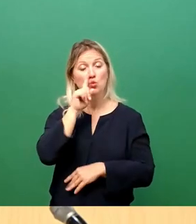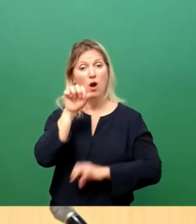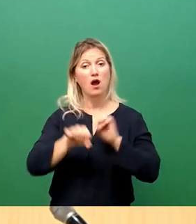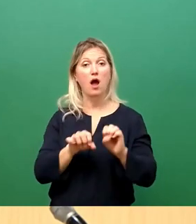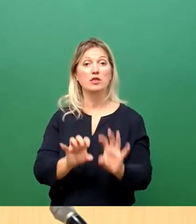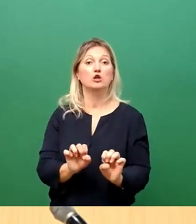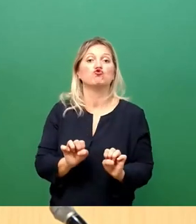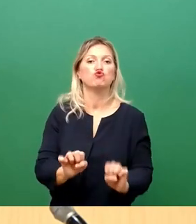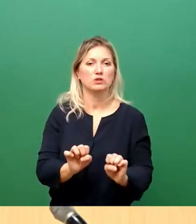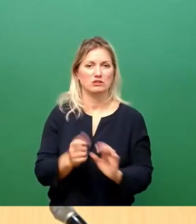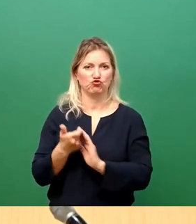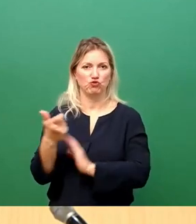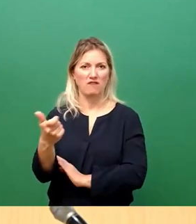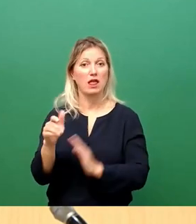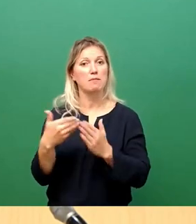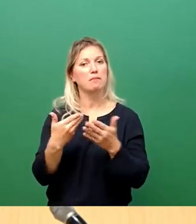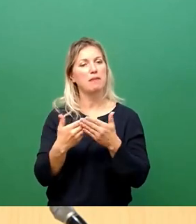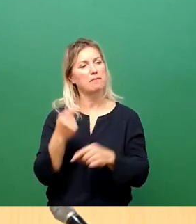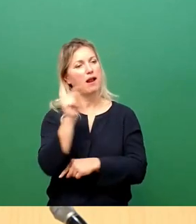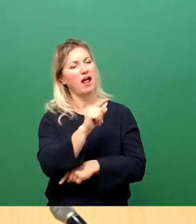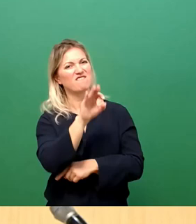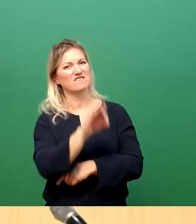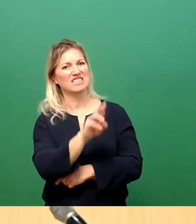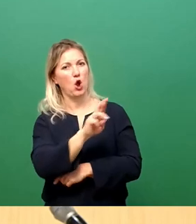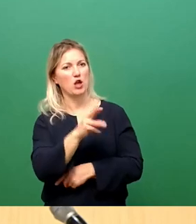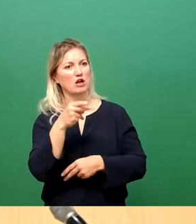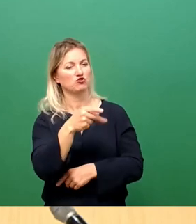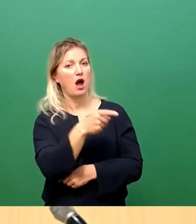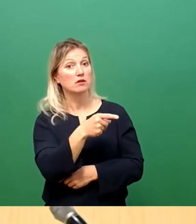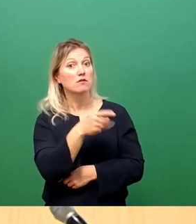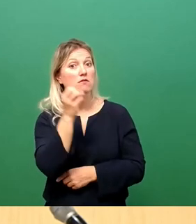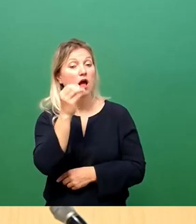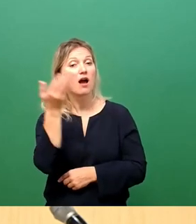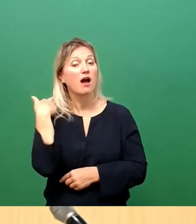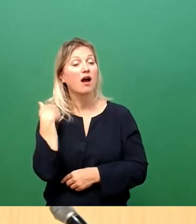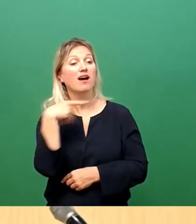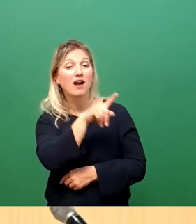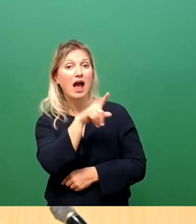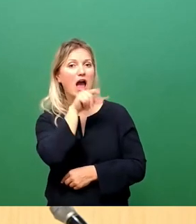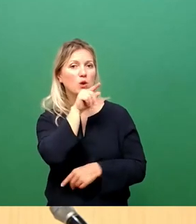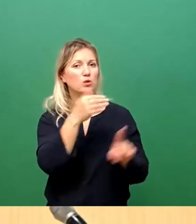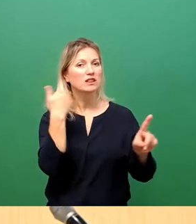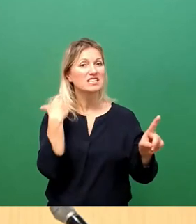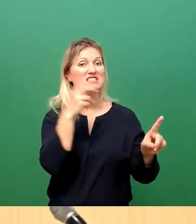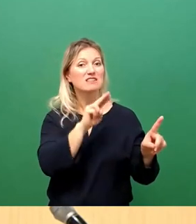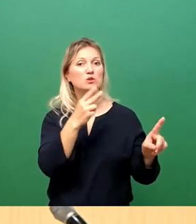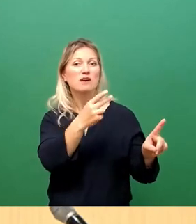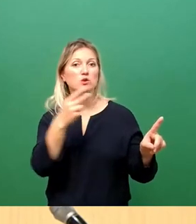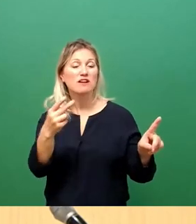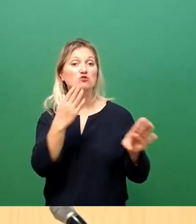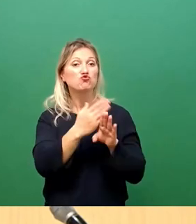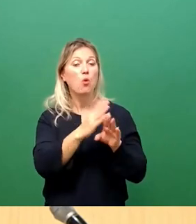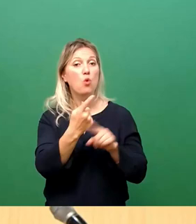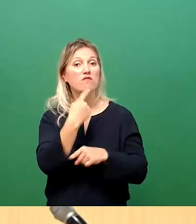Beispiel Fritz-Reuter-Straße ist schön. Nicht ohne Grund hat Herr Kühn bei den Radverkehrsmaßnahmen 2022 jetzt mehrfach die Fritz-Reuter-Straße